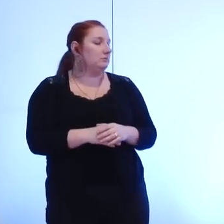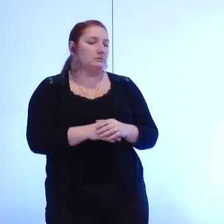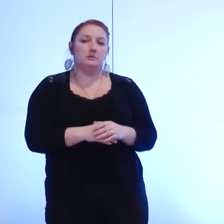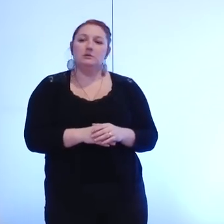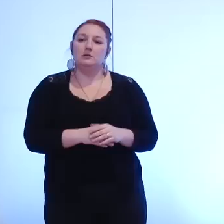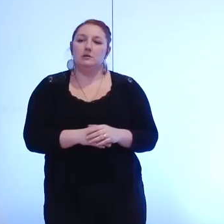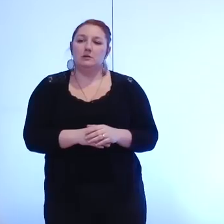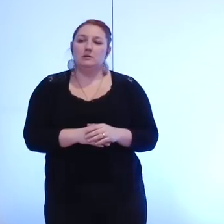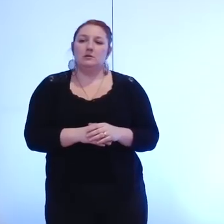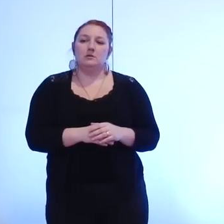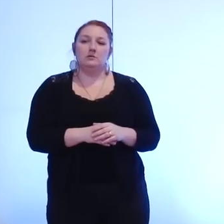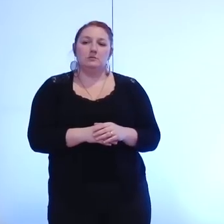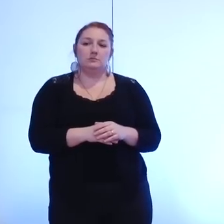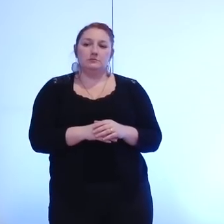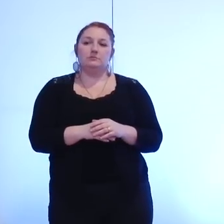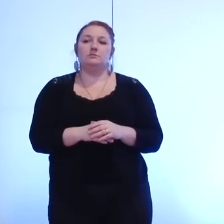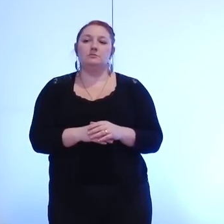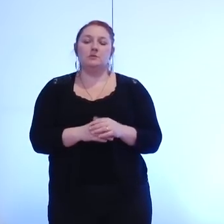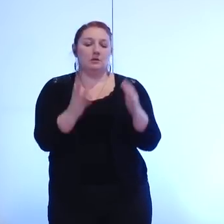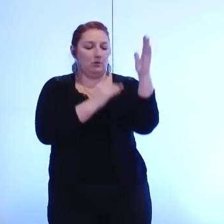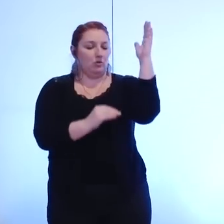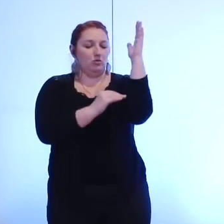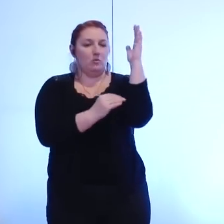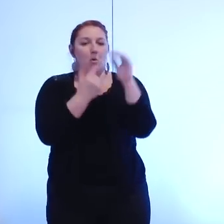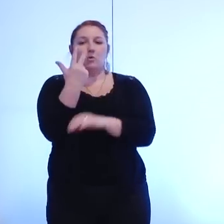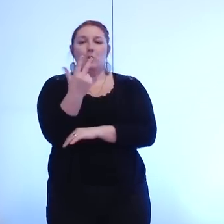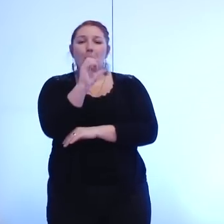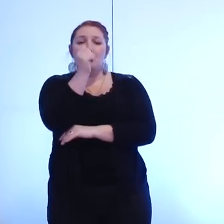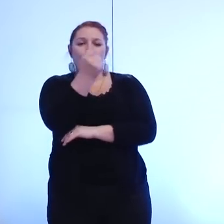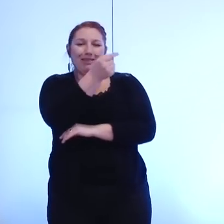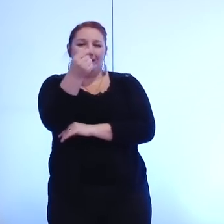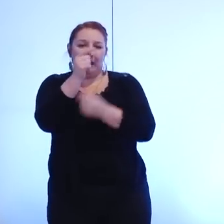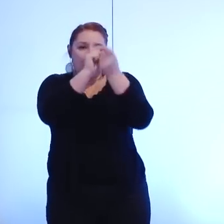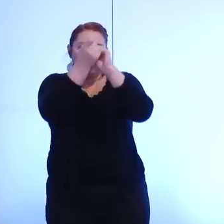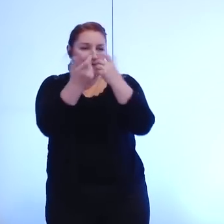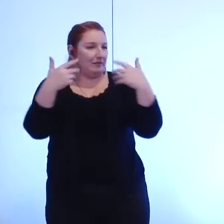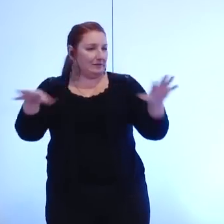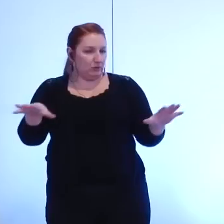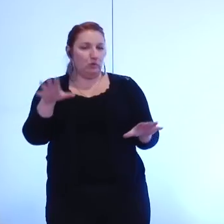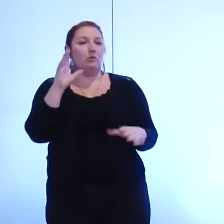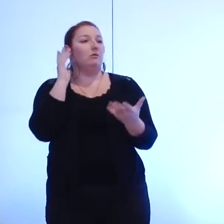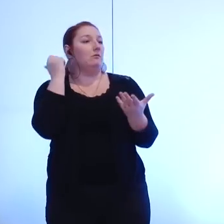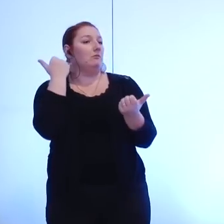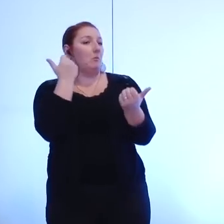par le premier tiré de l'amendement numéro 3 aux voix qui ne prend pas part au vote